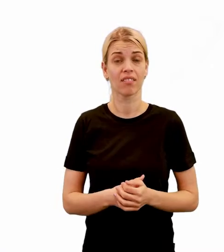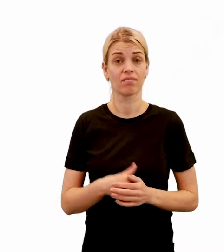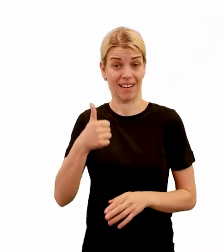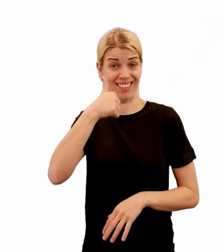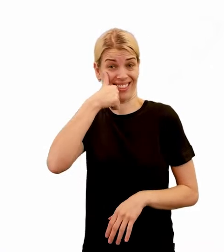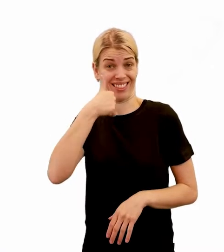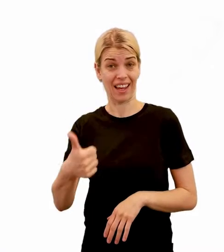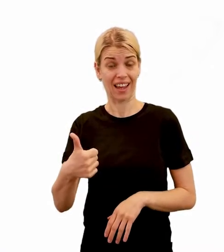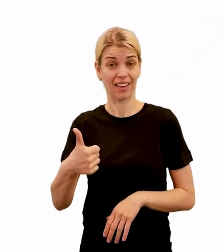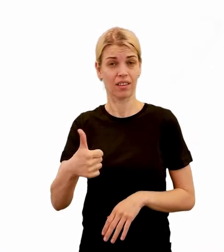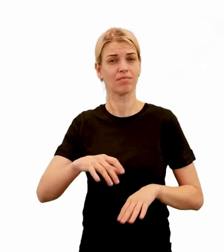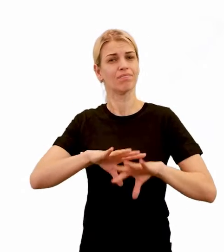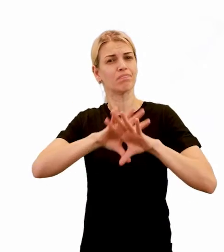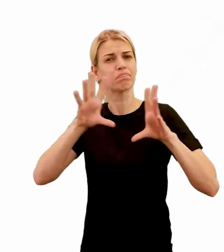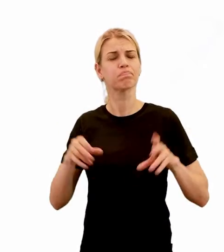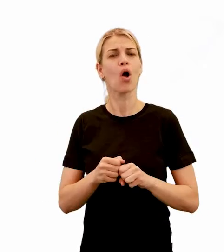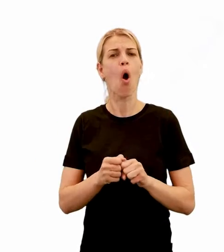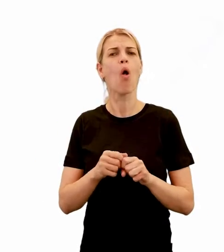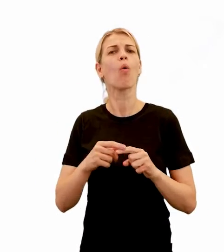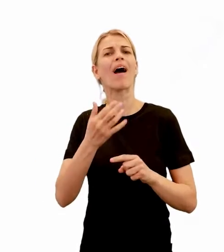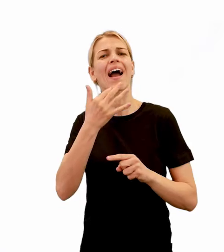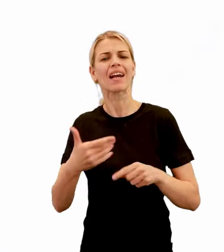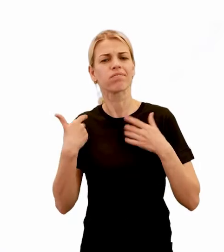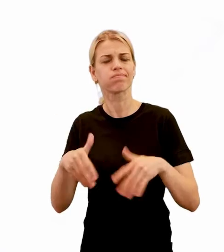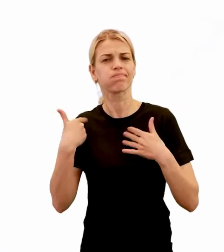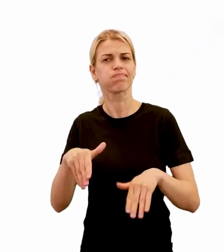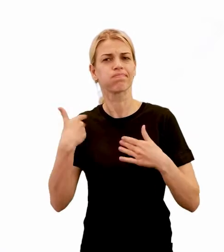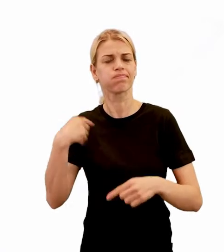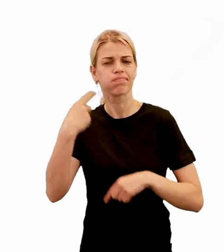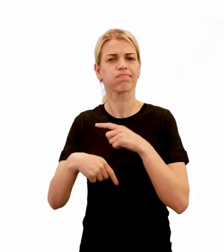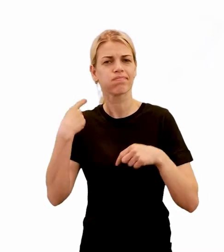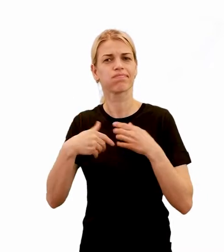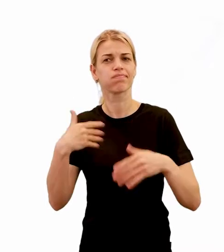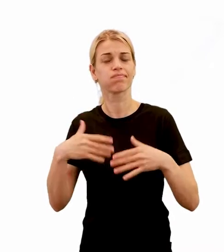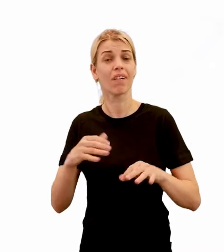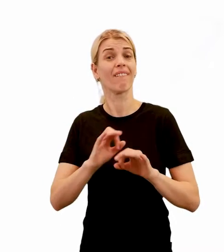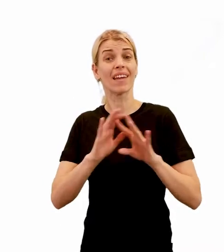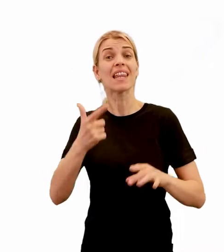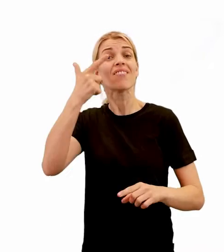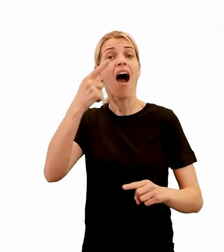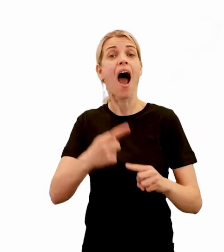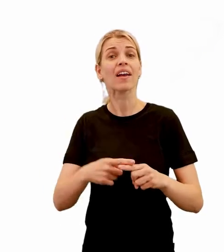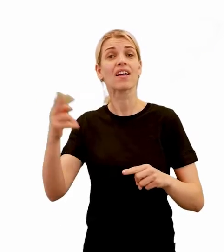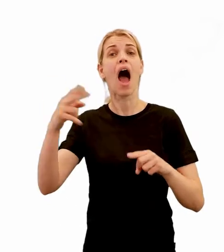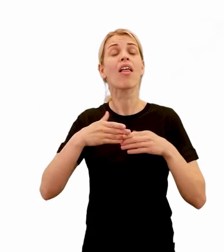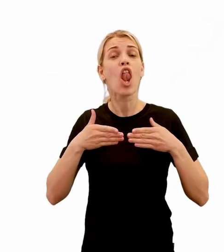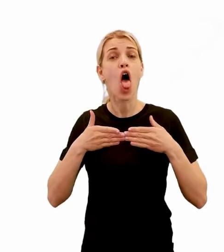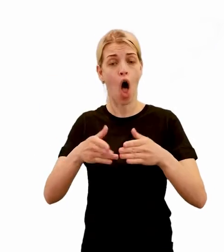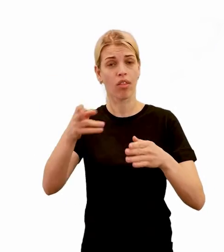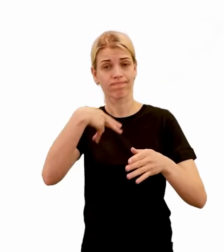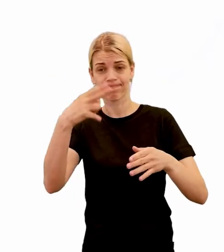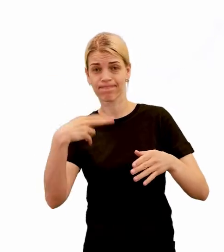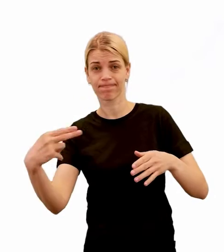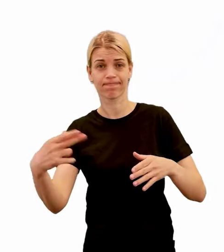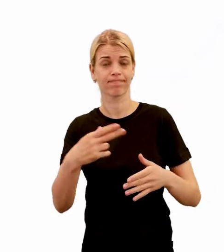za tento deň by srdce prepumpovalo toľko krvi, že by sme ňou loď natreli dokonca dvakrát. Za